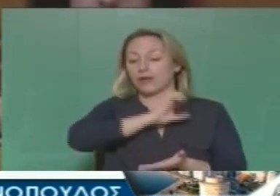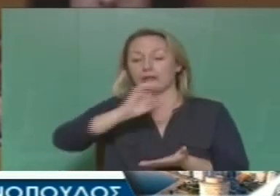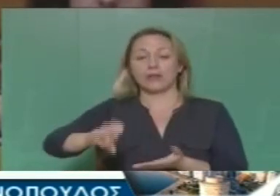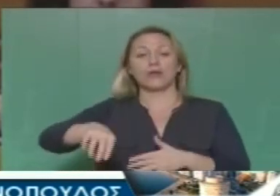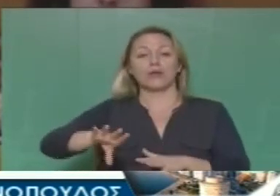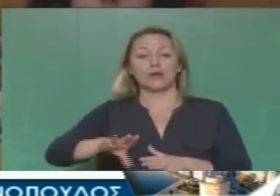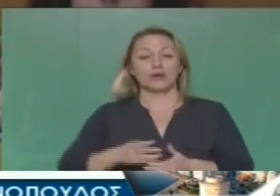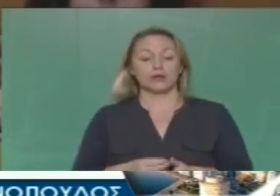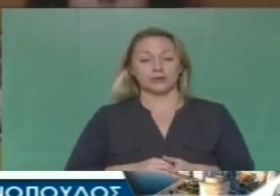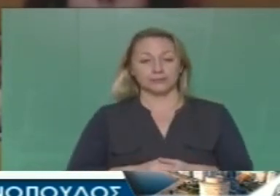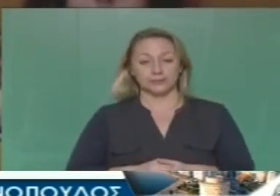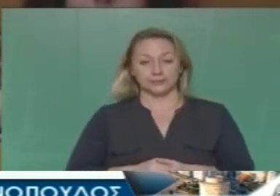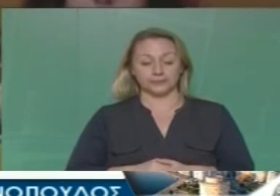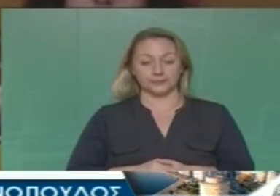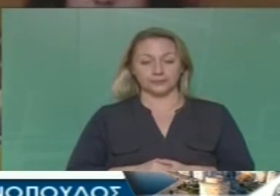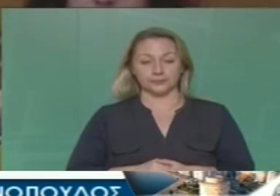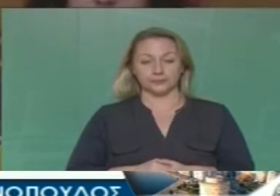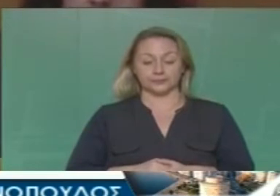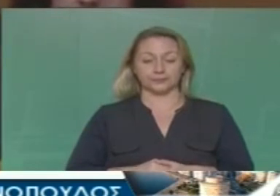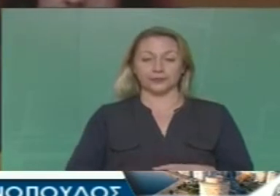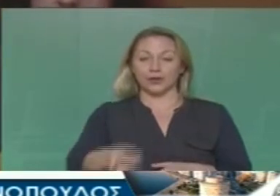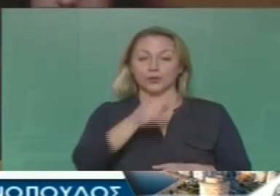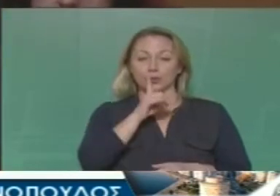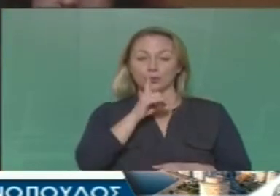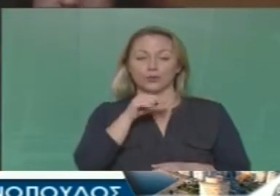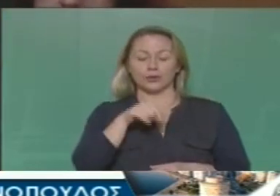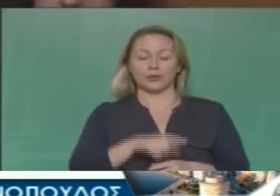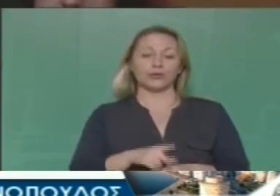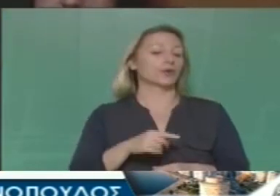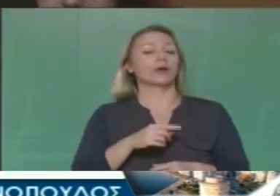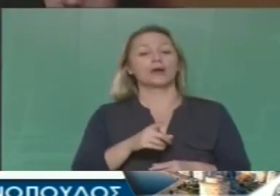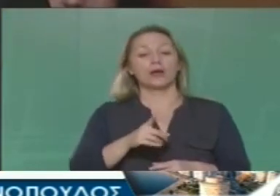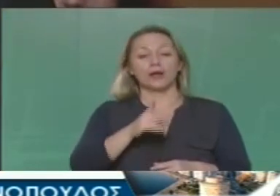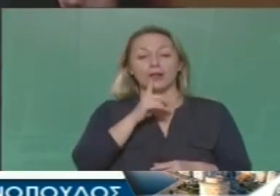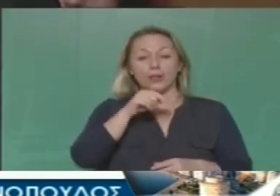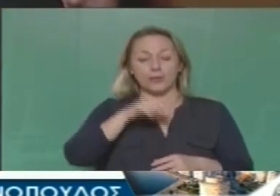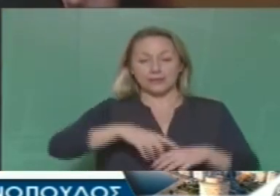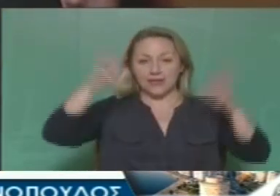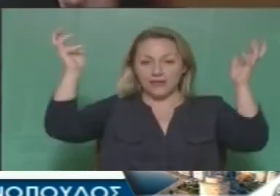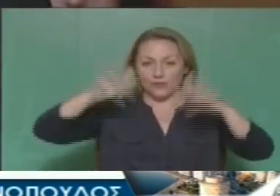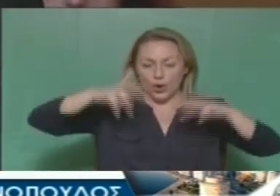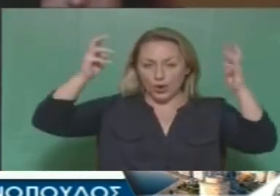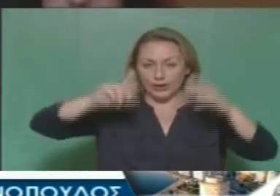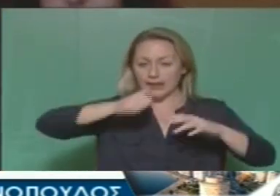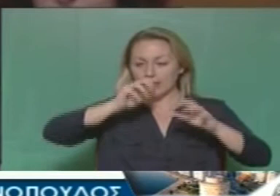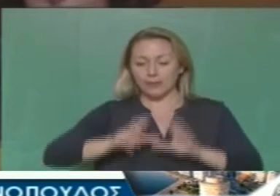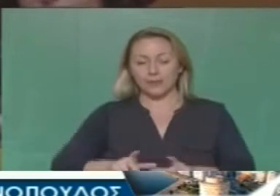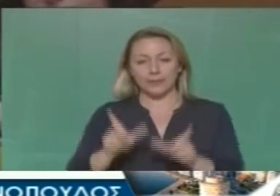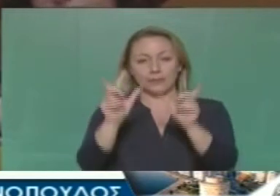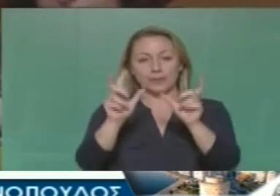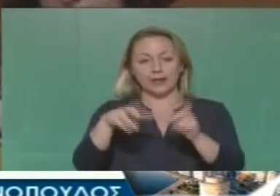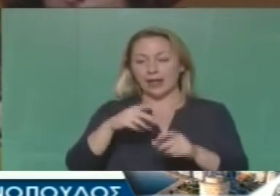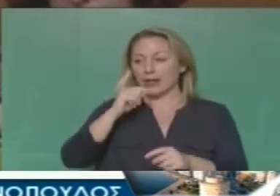ειδίκης εκπαίδευσης το ίδιο συμβερνεί και μετά την πλημμυρικά σήμερα βρέχει στη Θεσσαλονίκη και άποξε κάποιο συνάδελμα να λέει ότι υπάρχουν